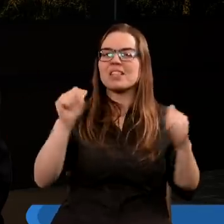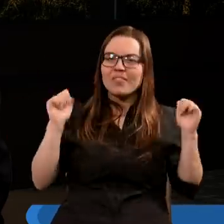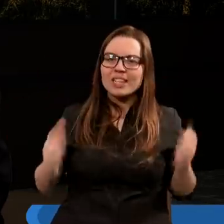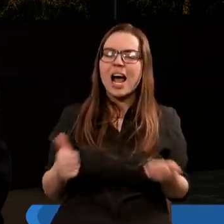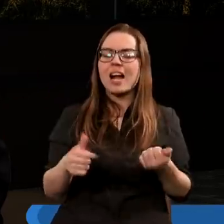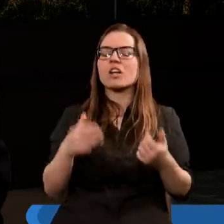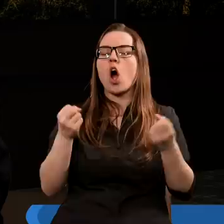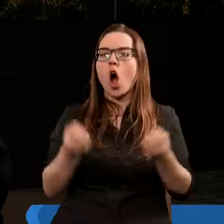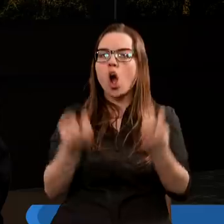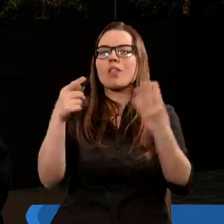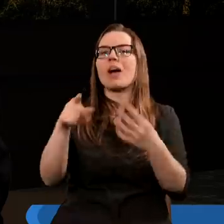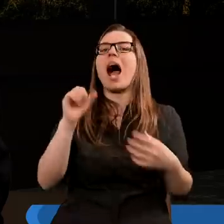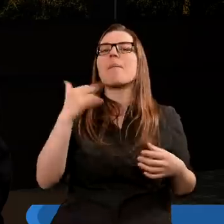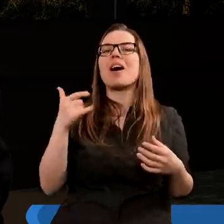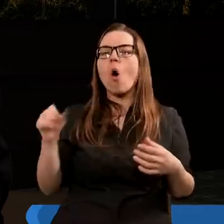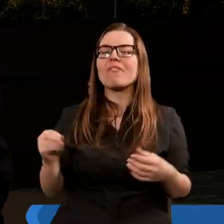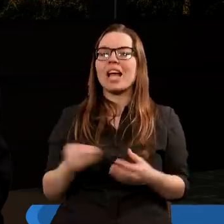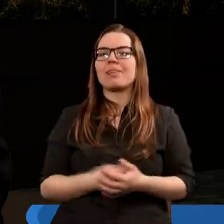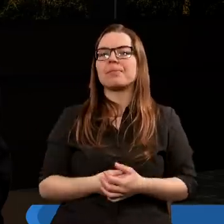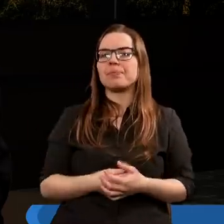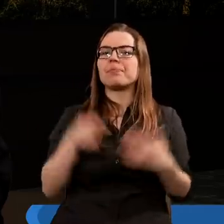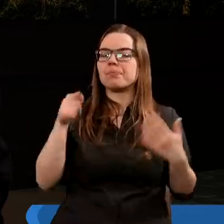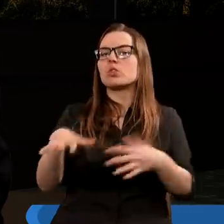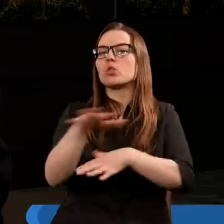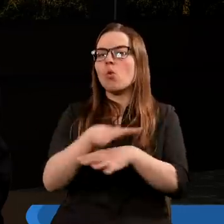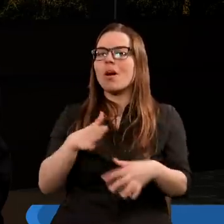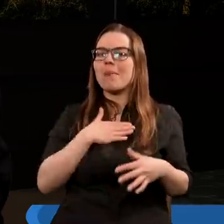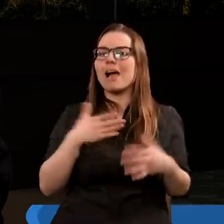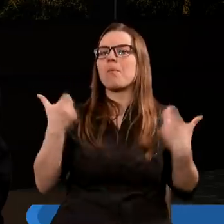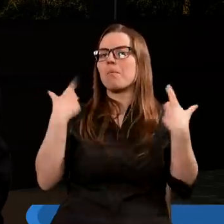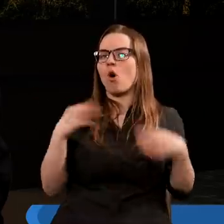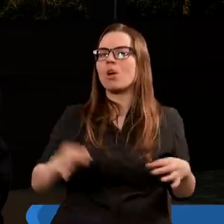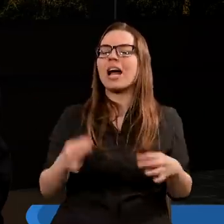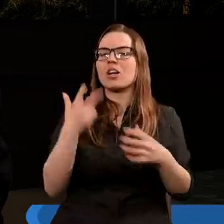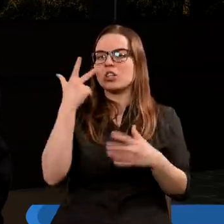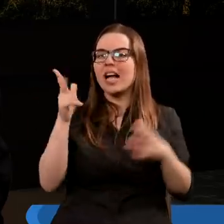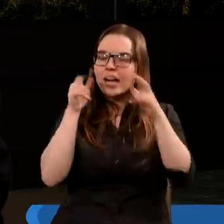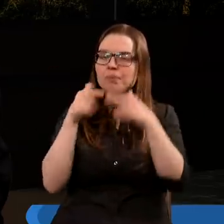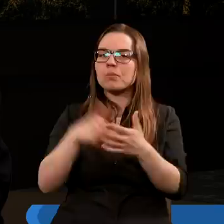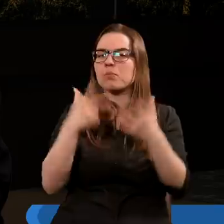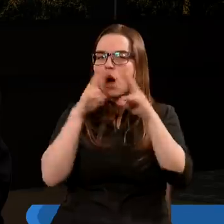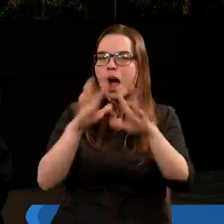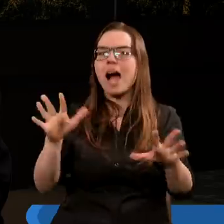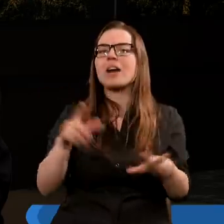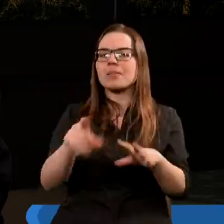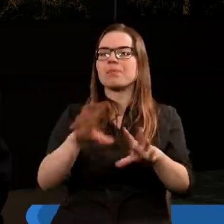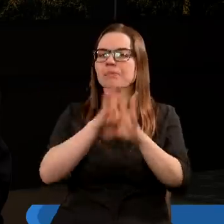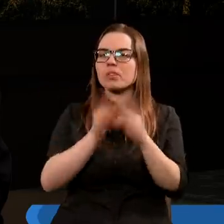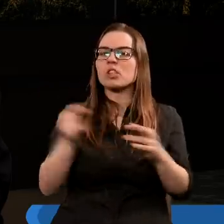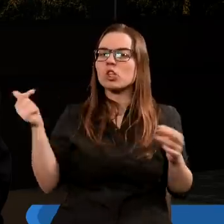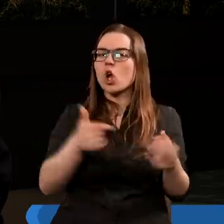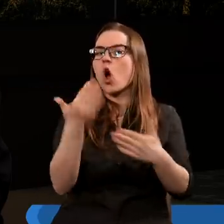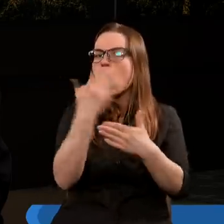odtworzyć magowie. I tutaj duchy mają postać trzech żab, co pokazuje, że ich celem jest